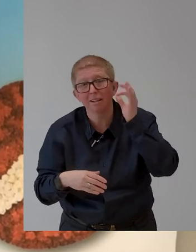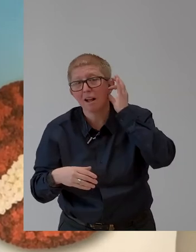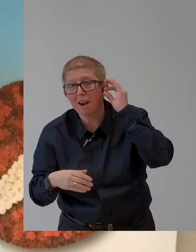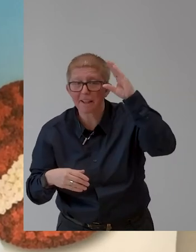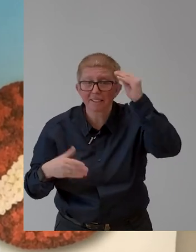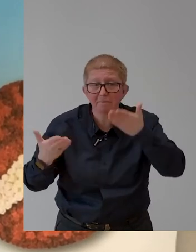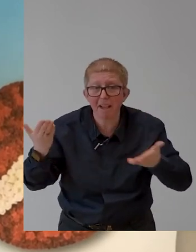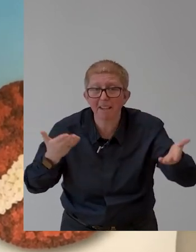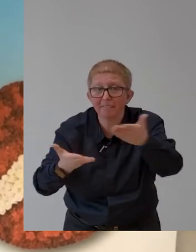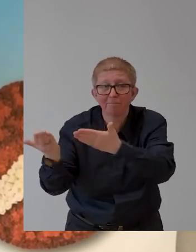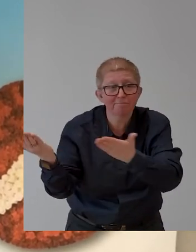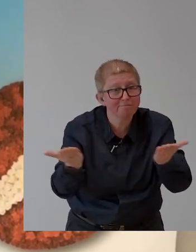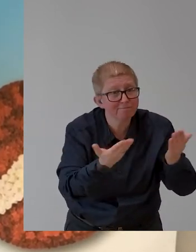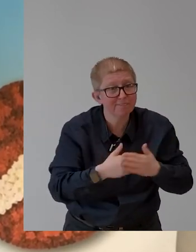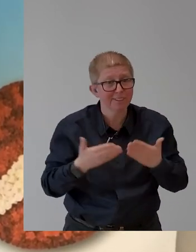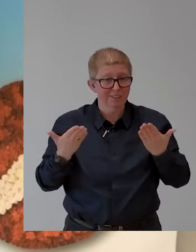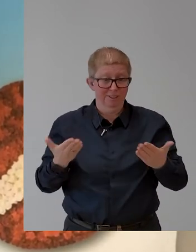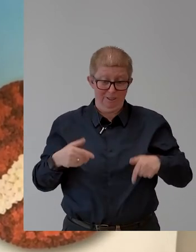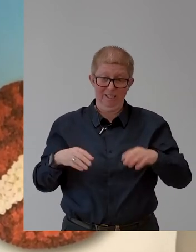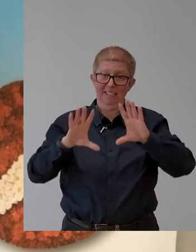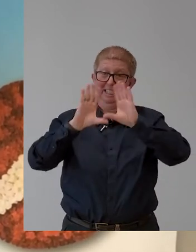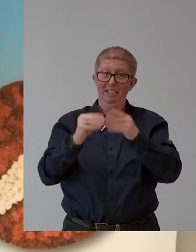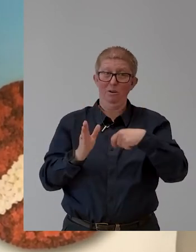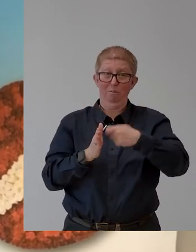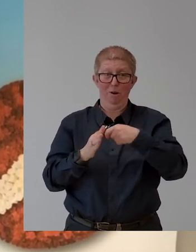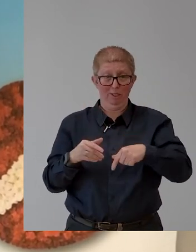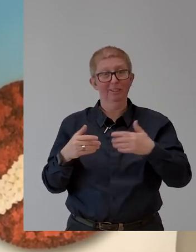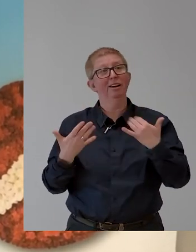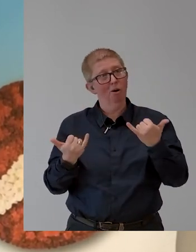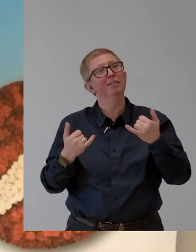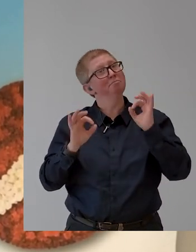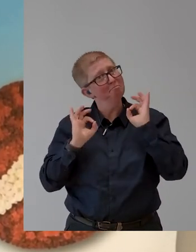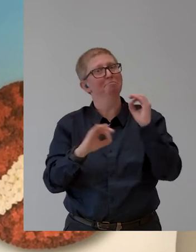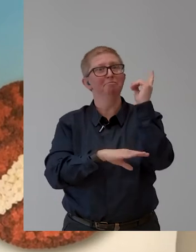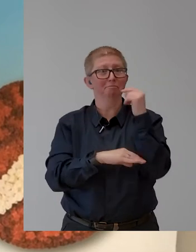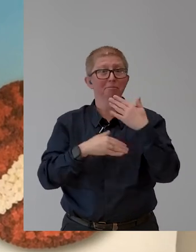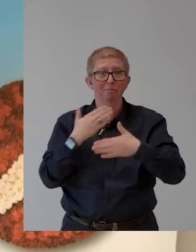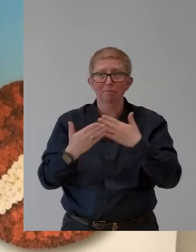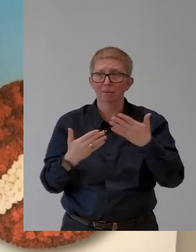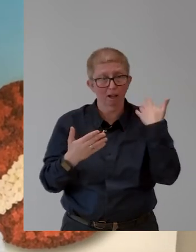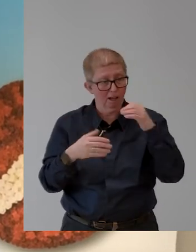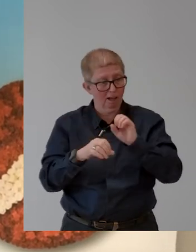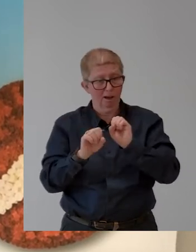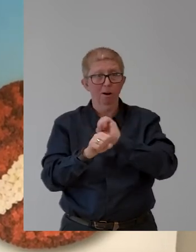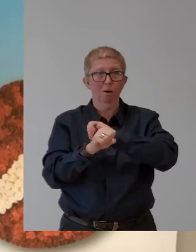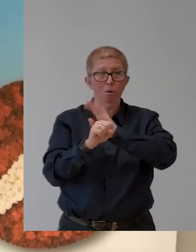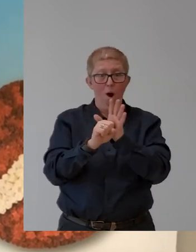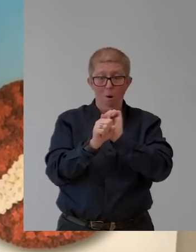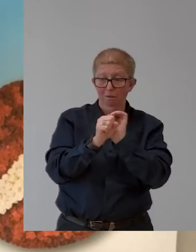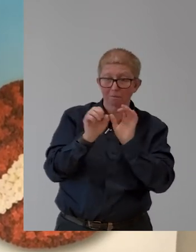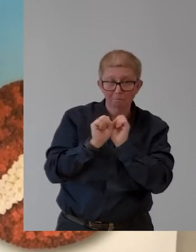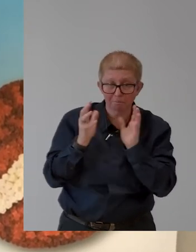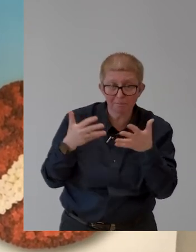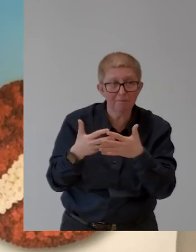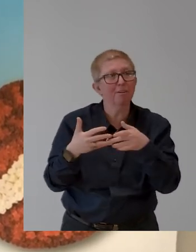that the Zero Conference can take place again this year, despite the corona pandemic and not this time